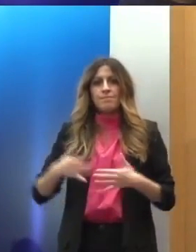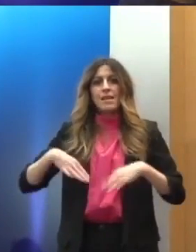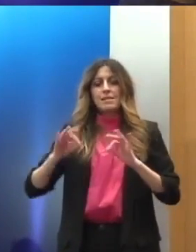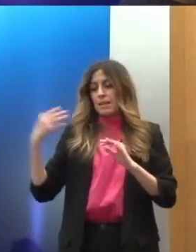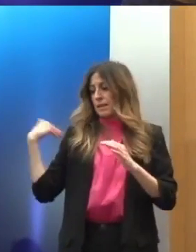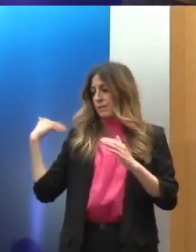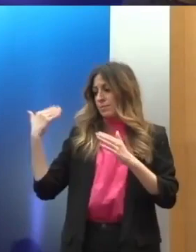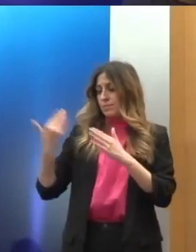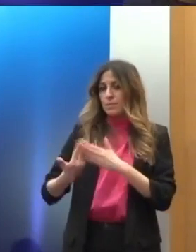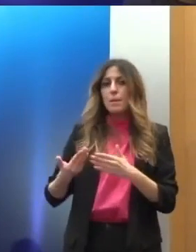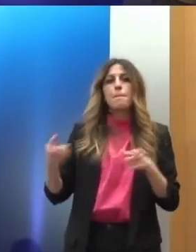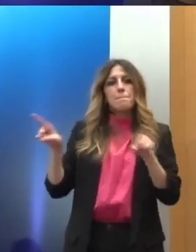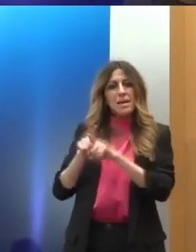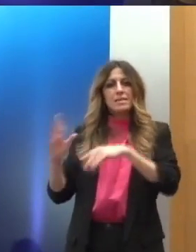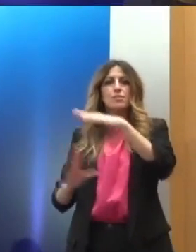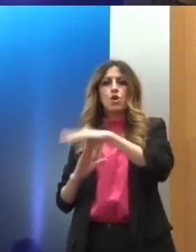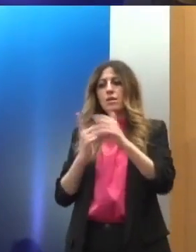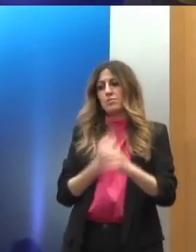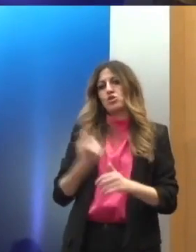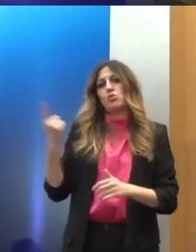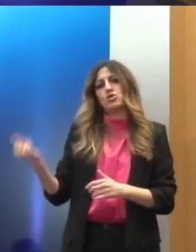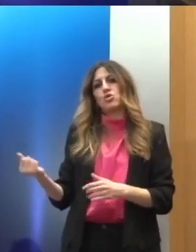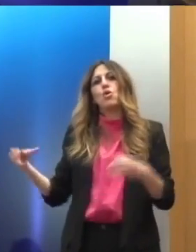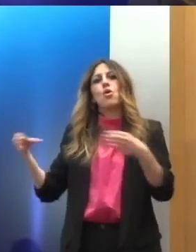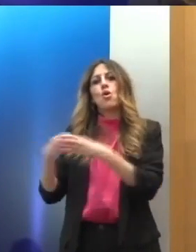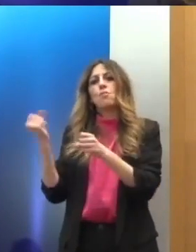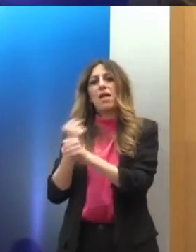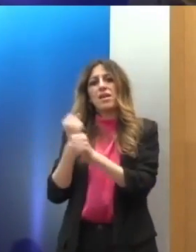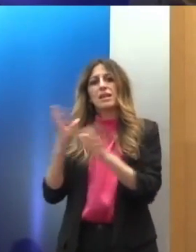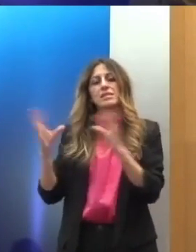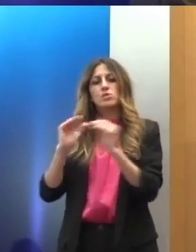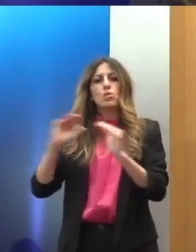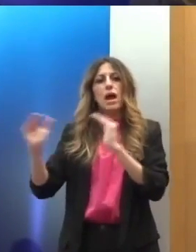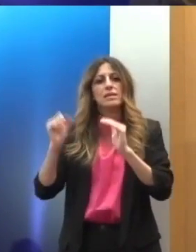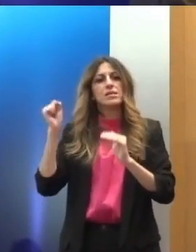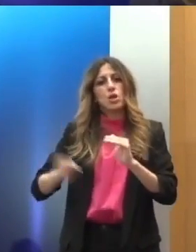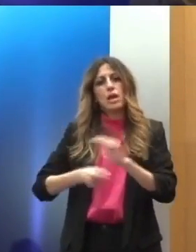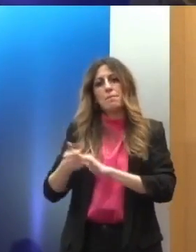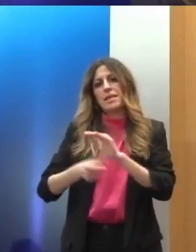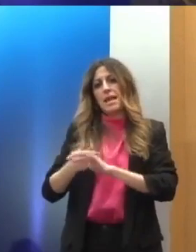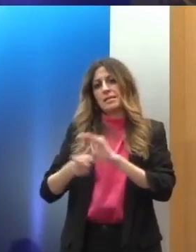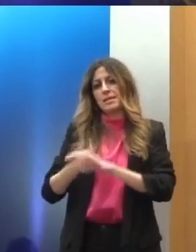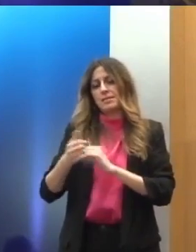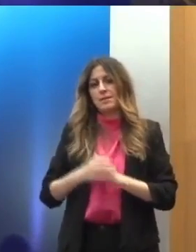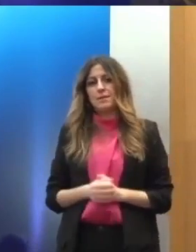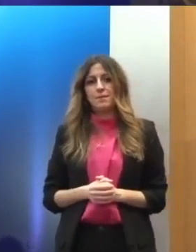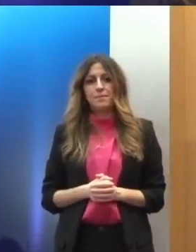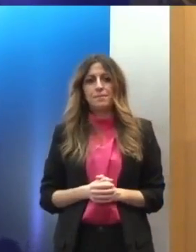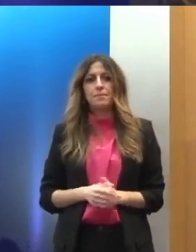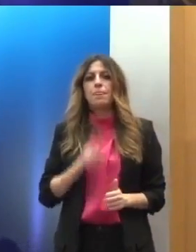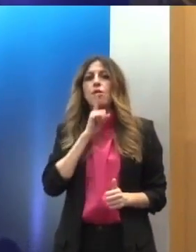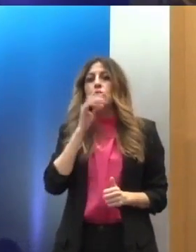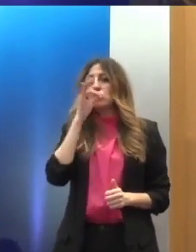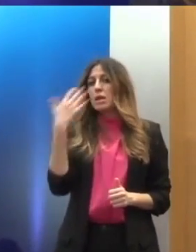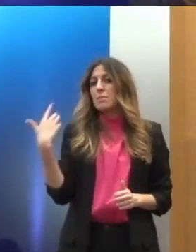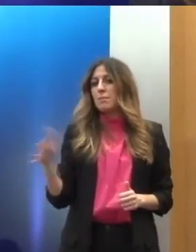συμπροεδρεύουμε στην Ομάδα Εργασίας για το Άσυλο και τη Μετανάστευση. Όπου, ακριβώς όπως ανέφερε